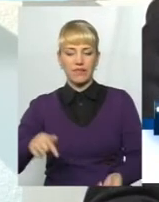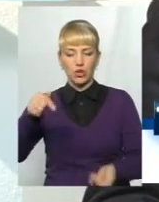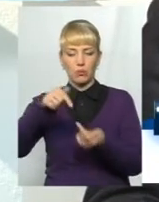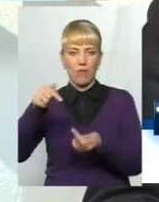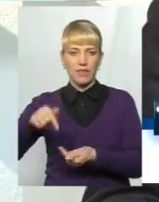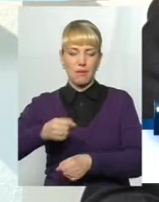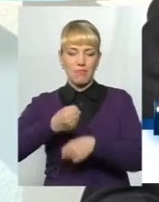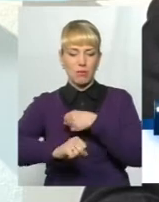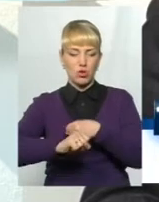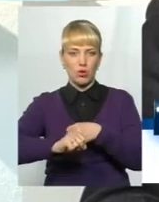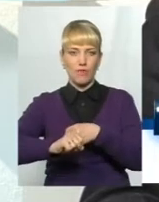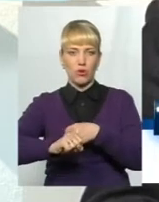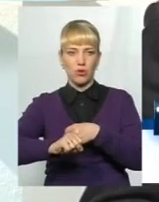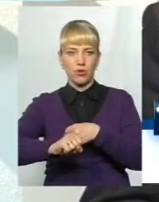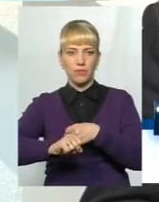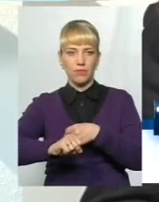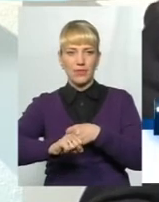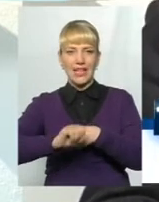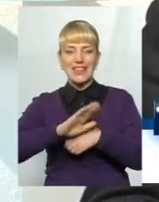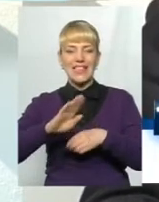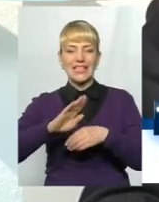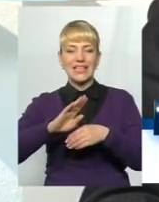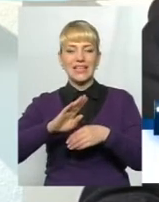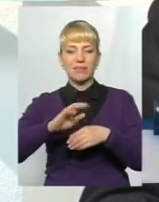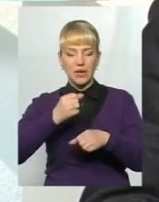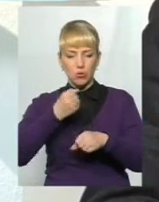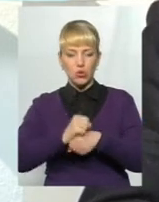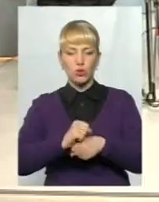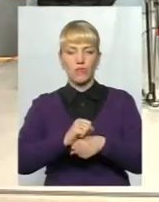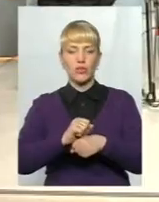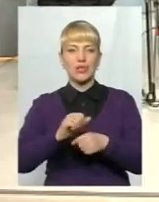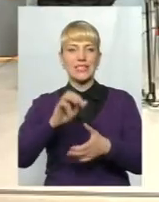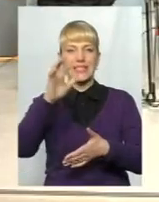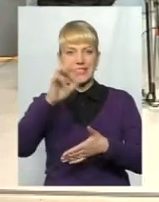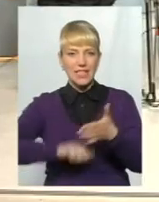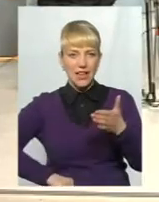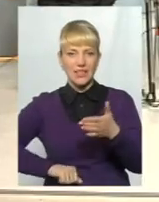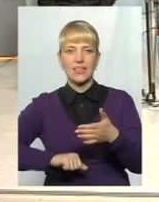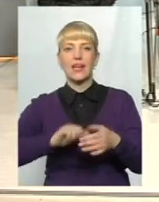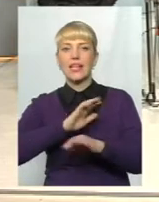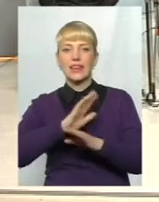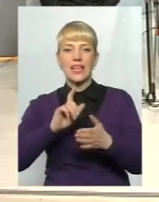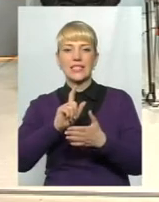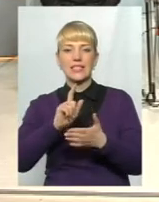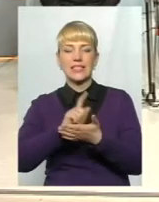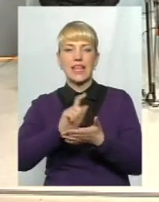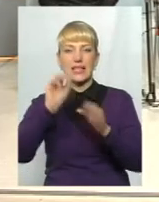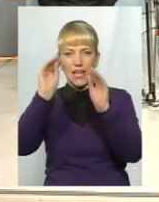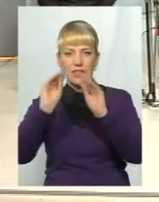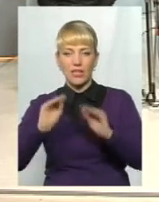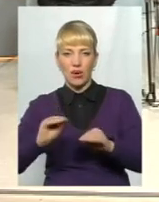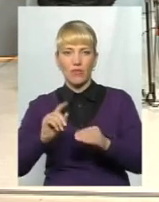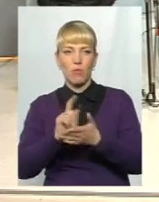примусового стягнення незадекларованих податків. Олексія, було запитання? Так. Ви кажете,